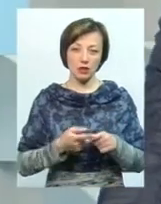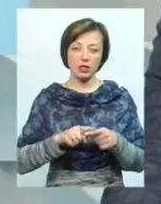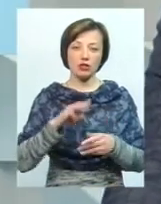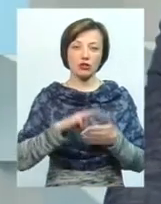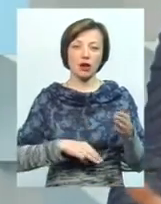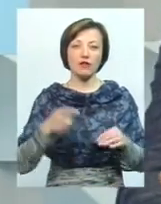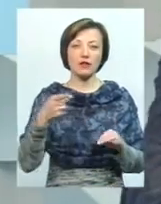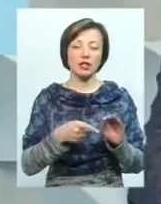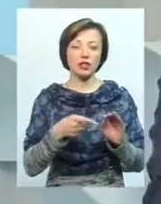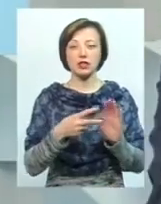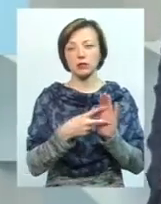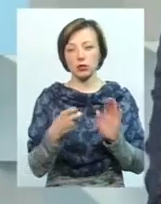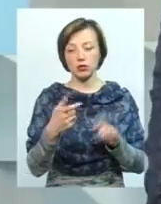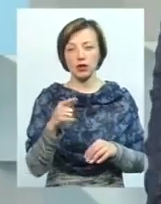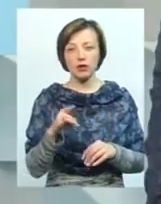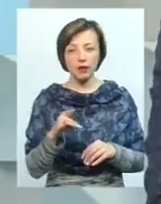1700 гривень.